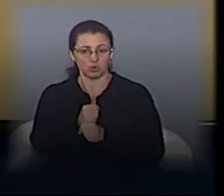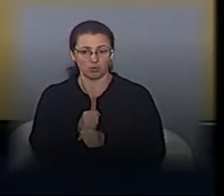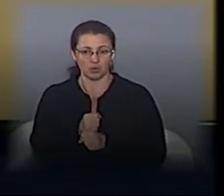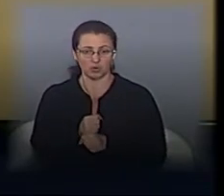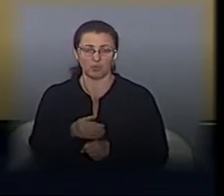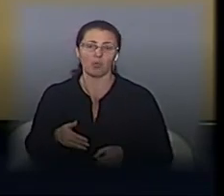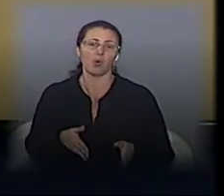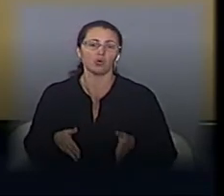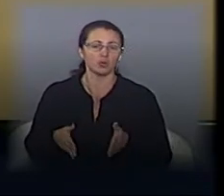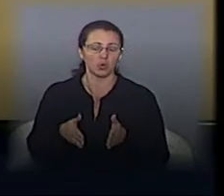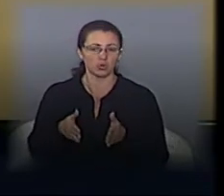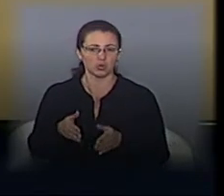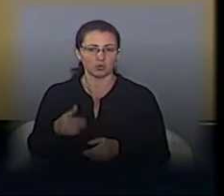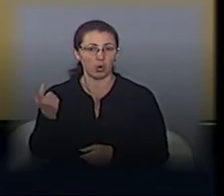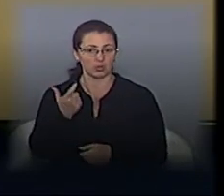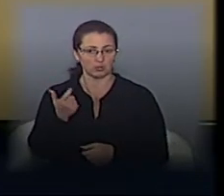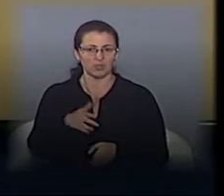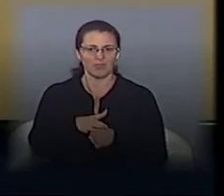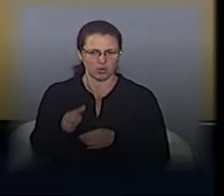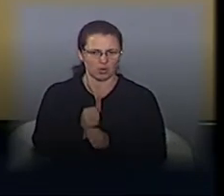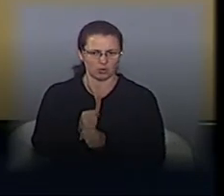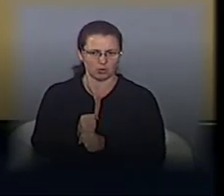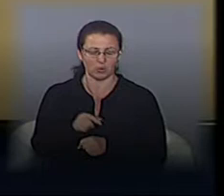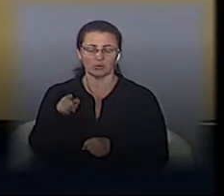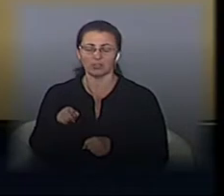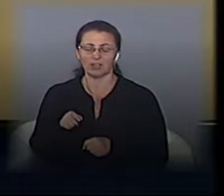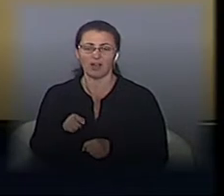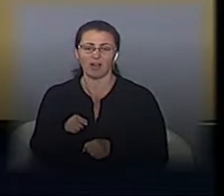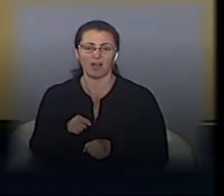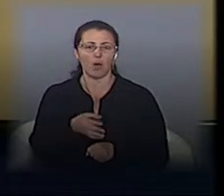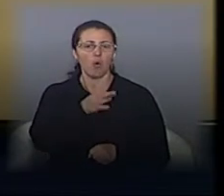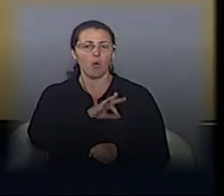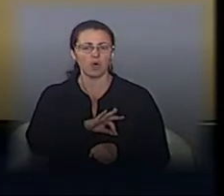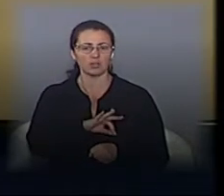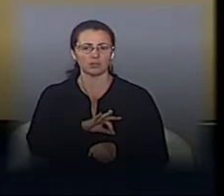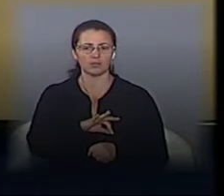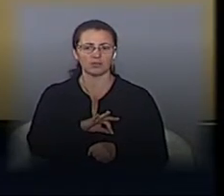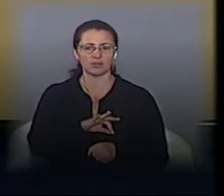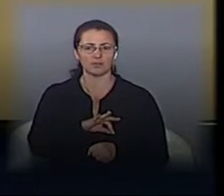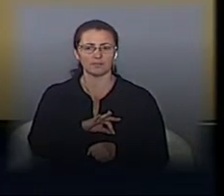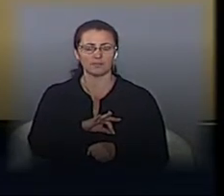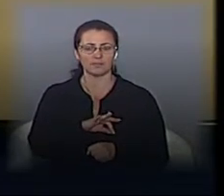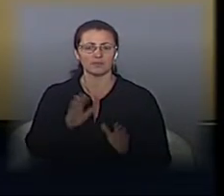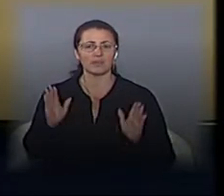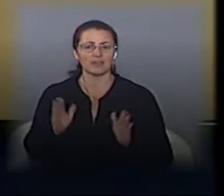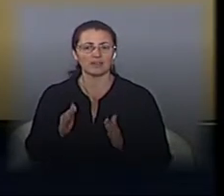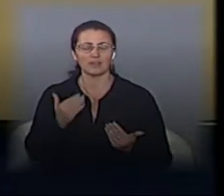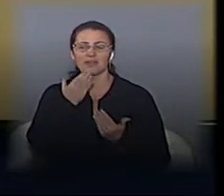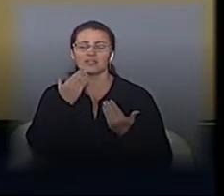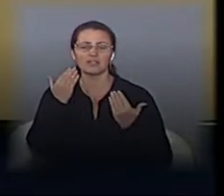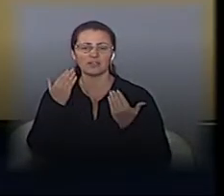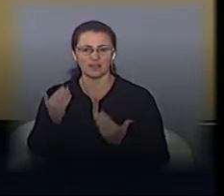господарству на наступний рік, вона користується виключно, перше, це є звернення